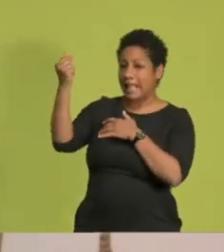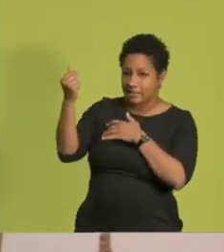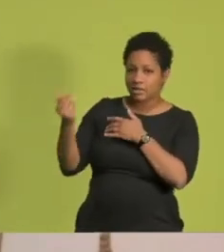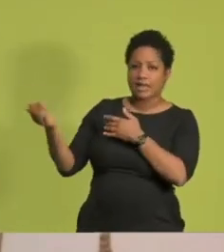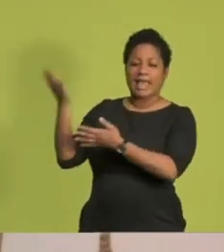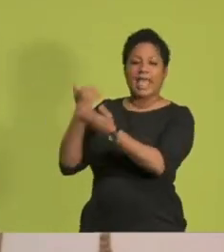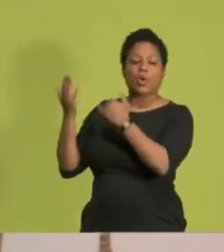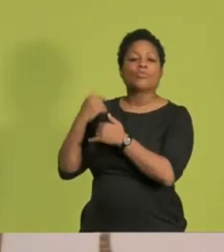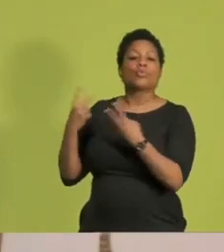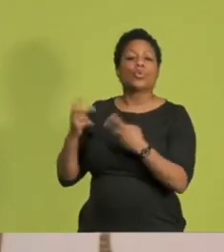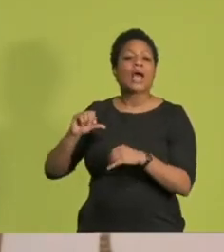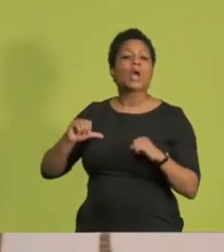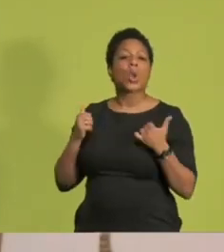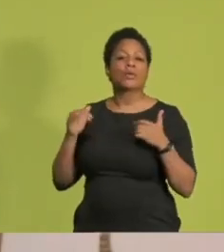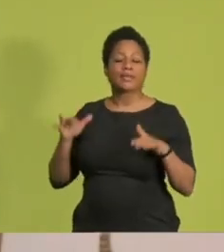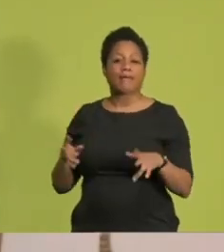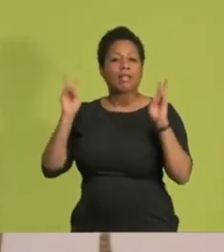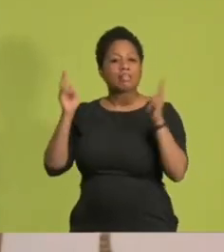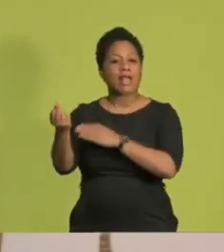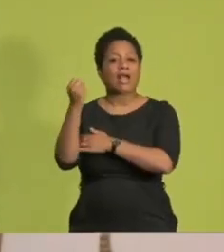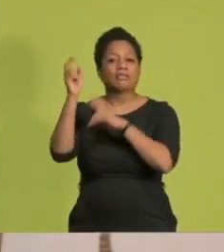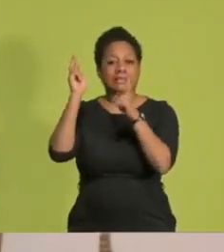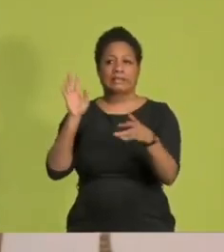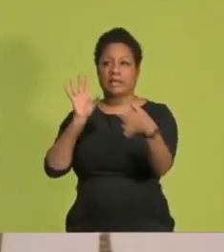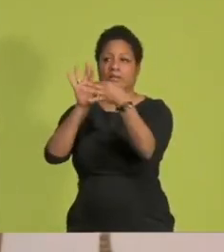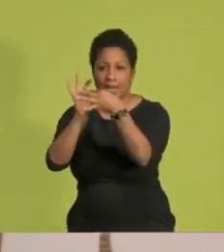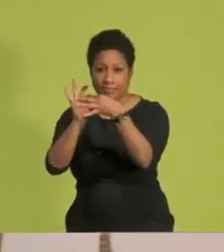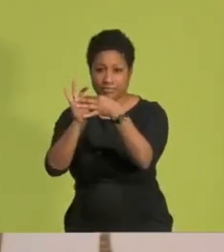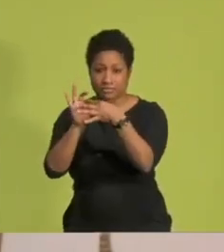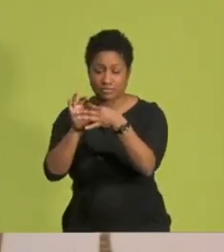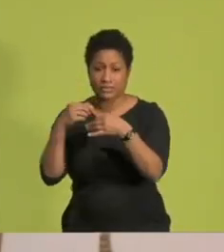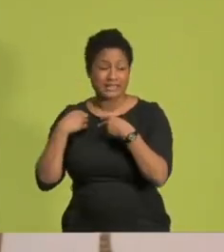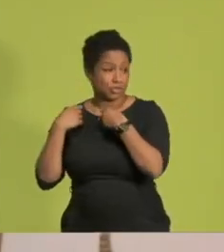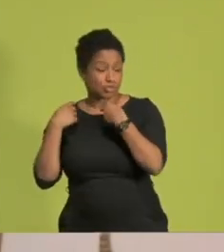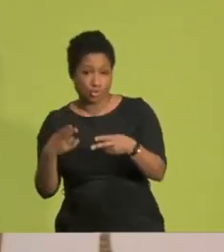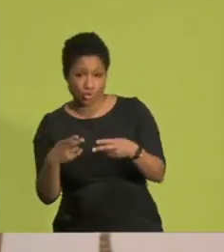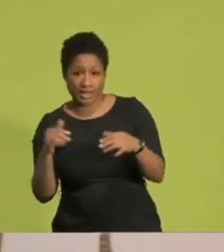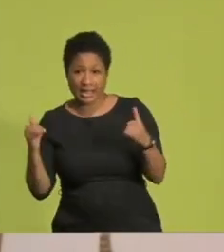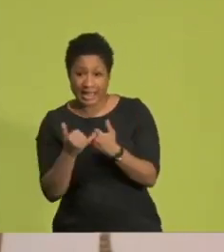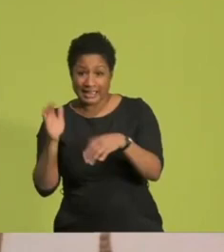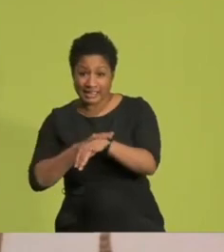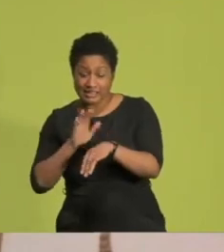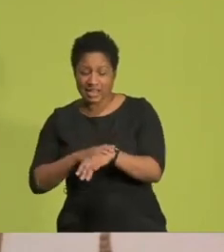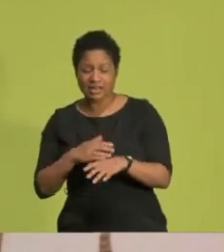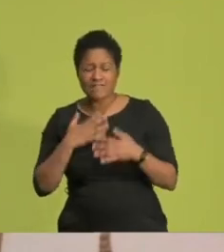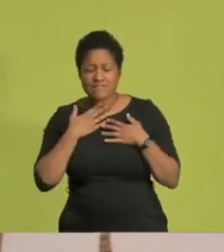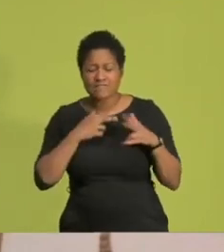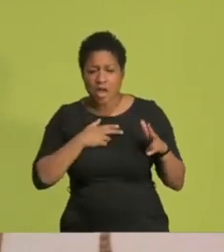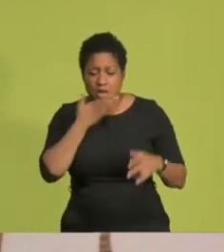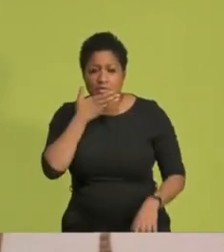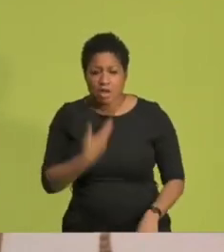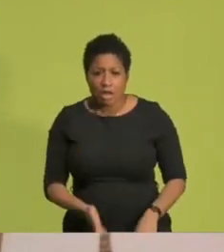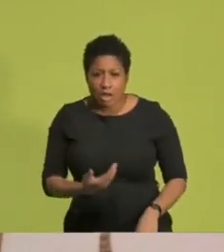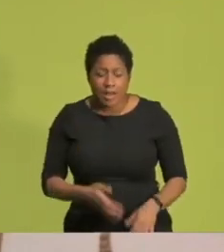dem Glück abhängt, auf die richtige Lehrkraft zu stoßen. Ich kam zurück aus der Elternzeit und es war, kaum zu glauben, noch